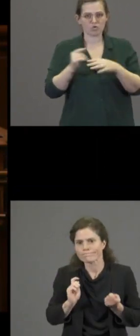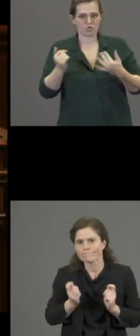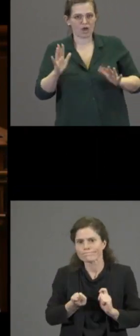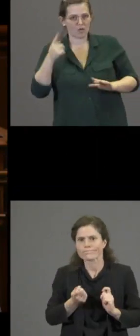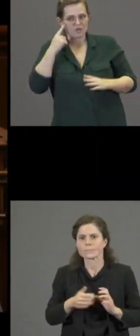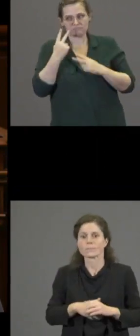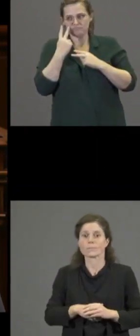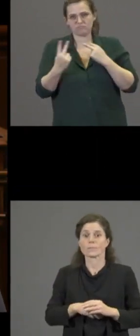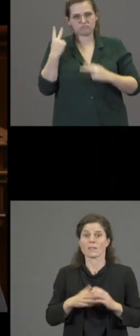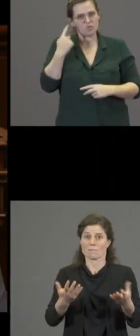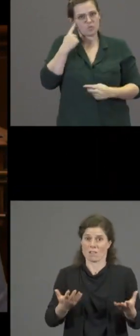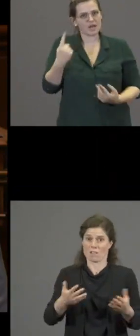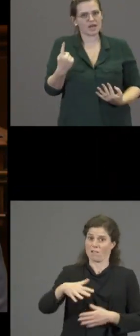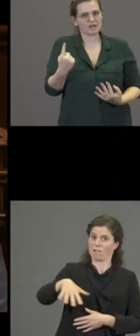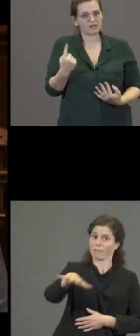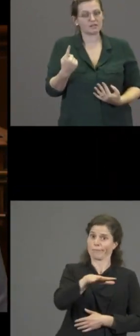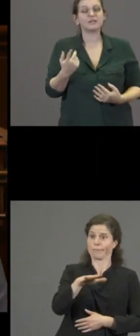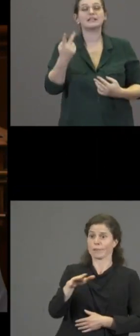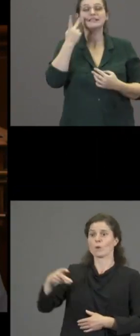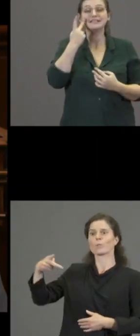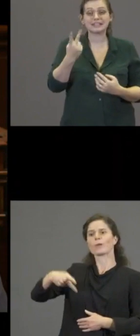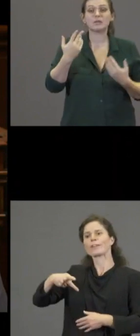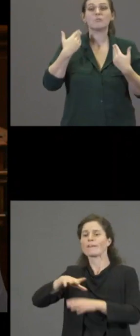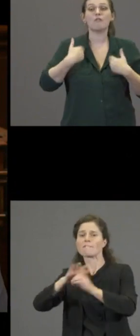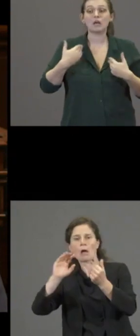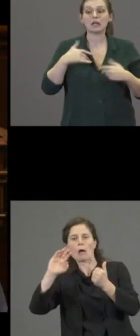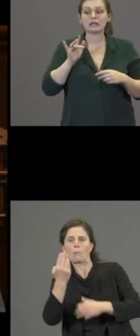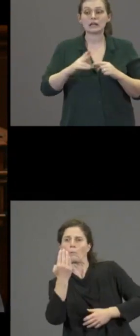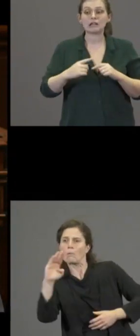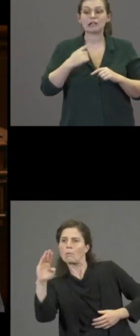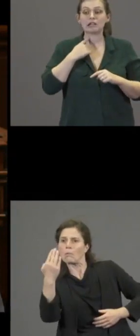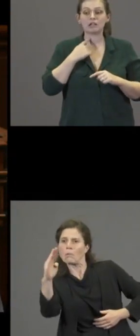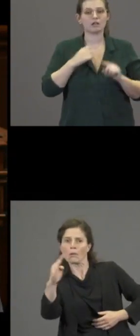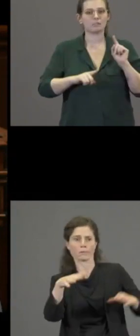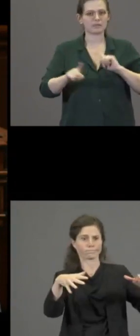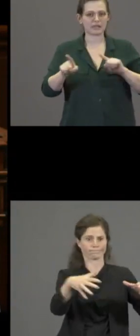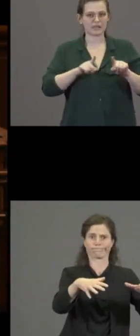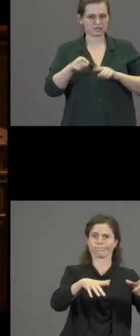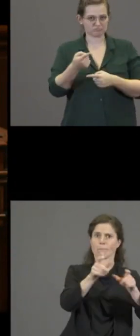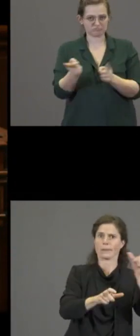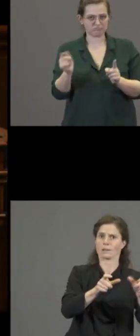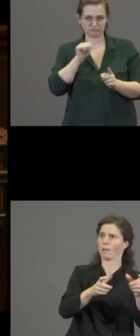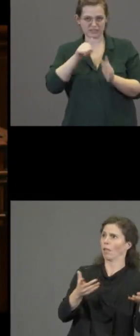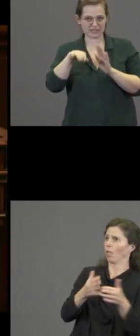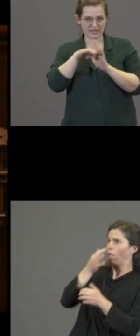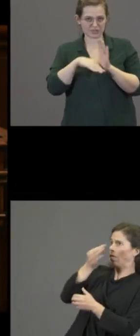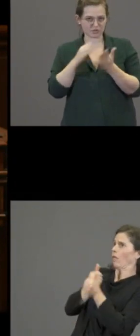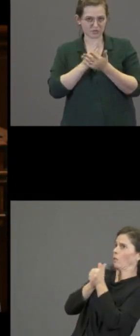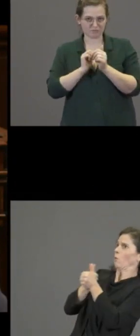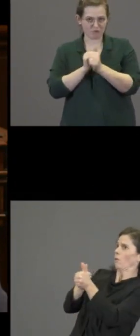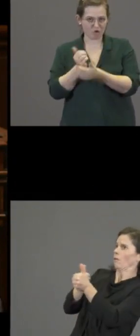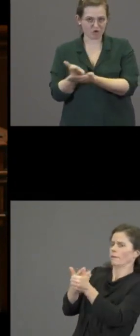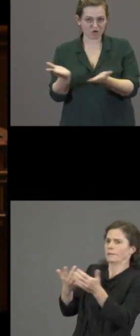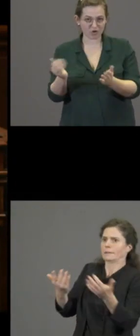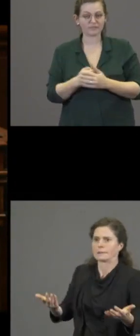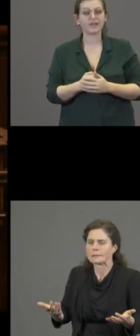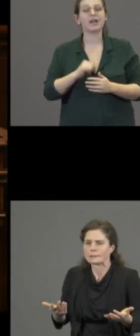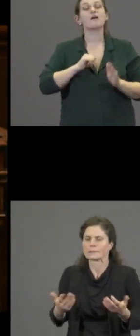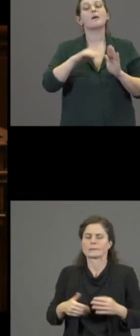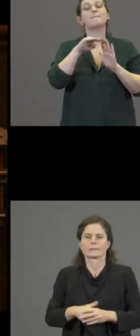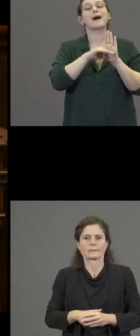de regels niet genoeg gevolgd. De maatregelen die genomen worden zijn altijd, meneer de minister, door overlasting